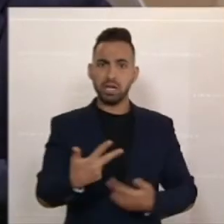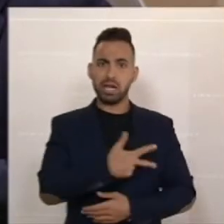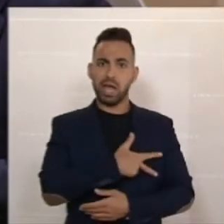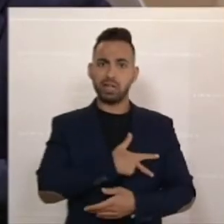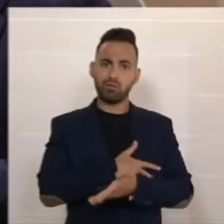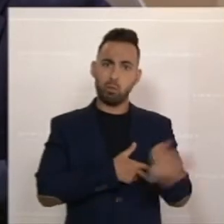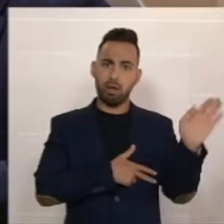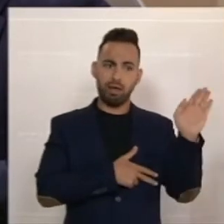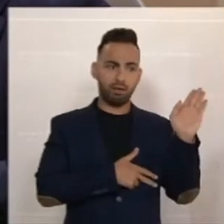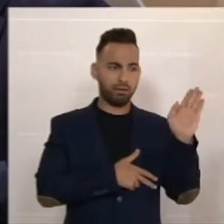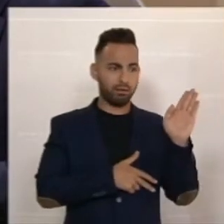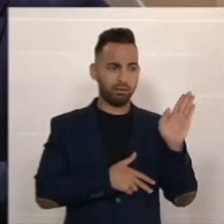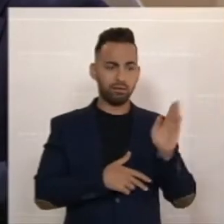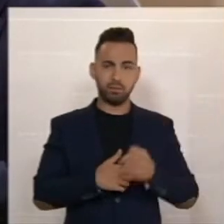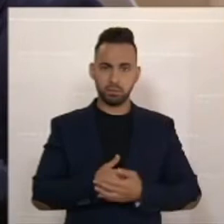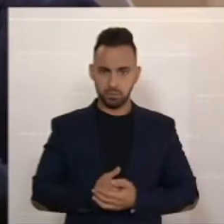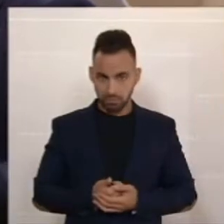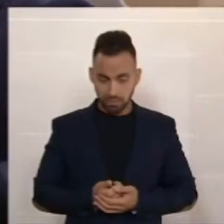Realität vorbei.